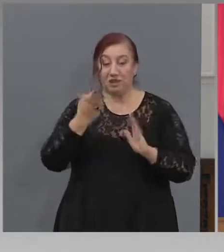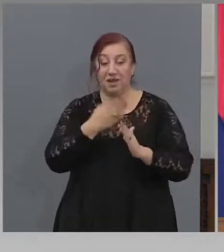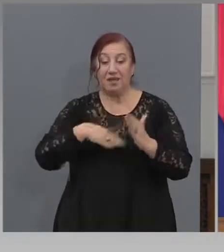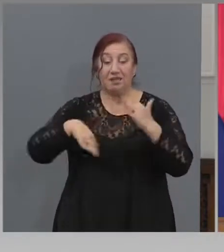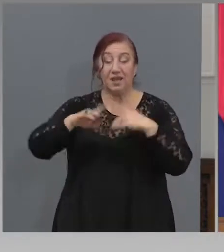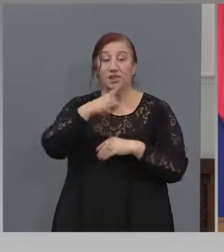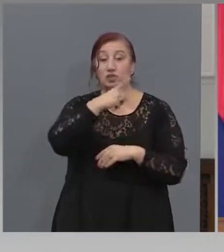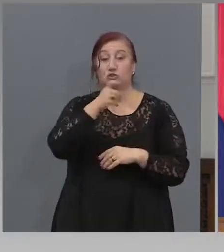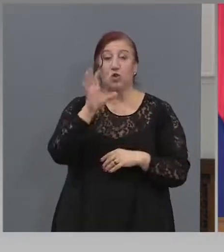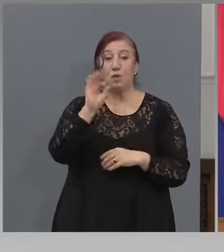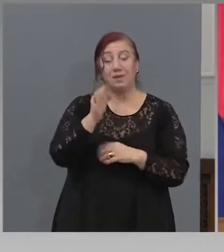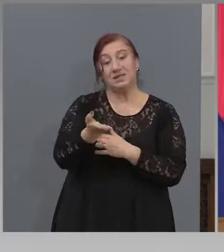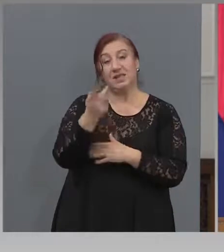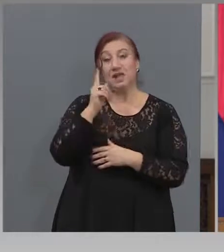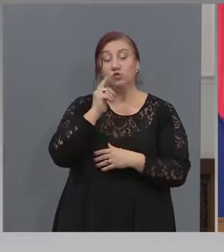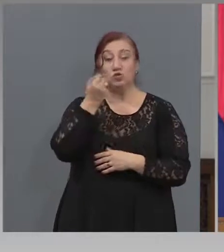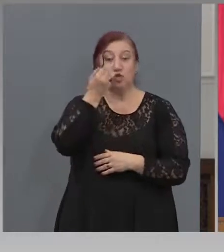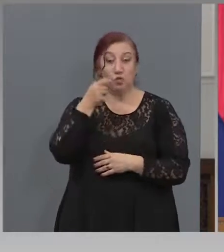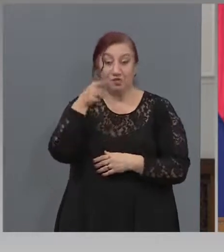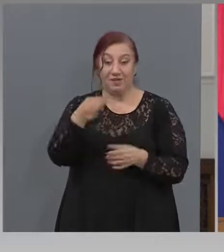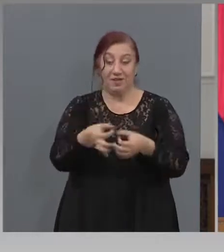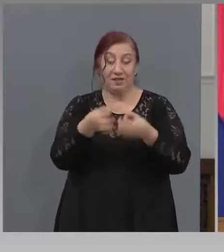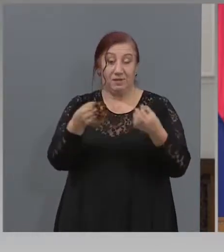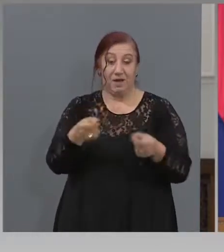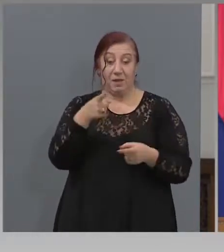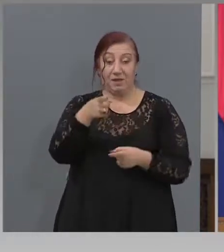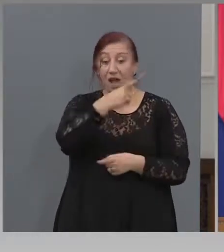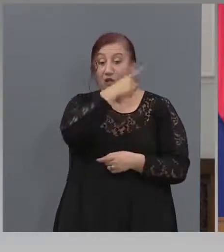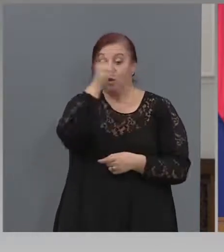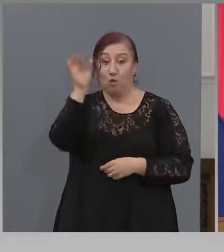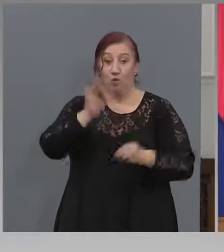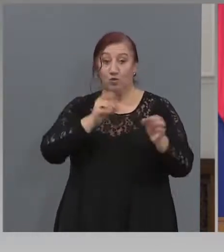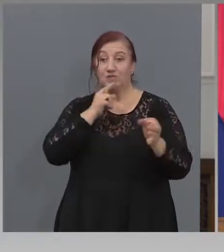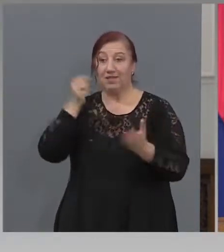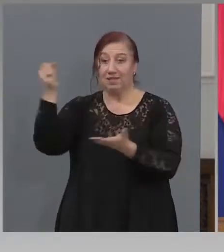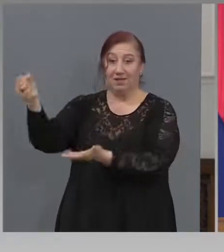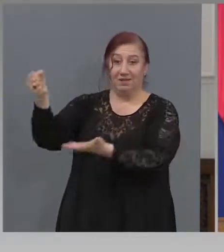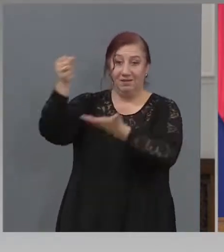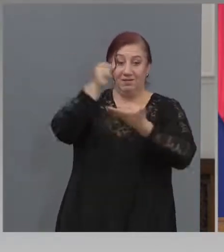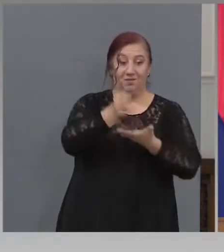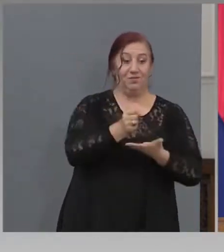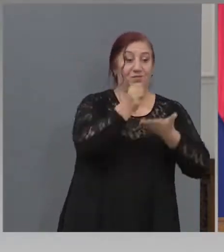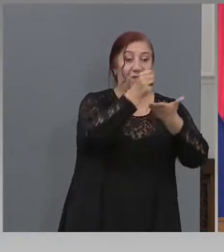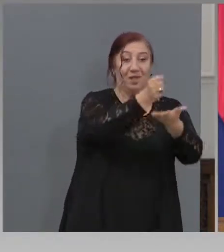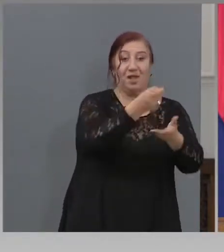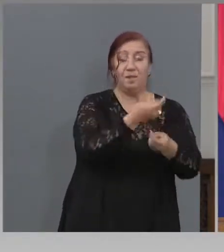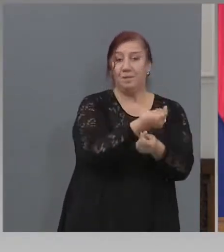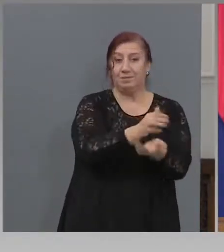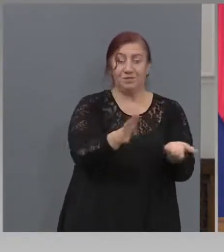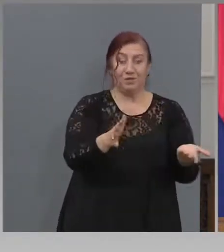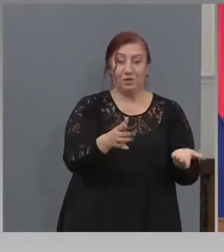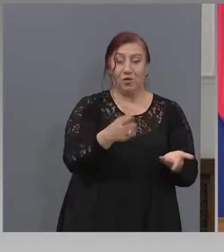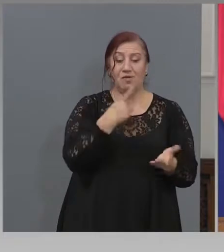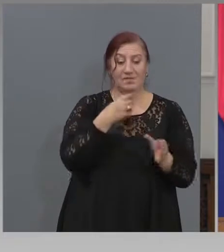ползват. Ме тя е 100% грант. 170 милиона грант за малките и